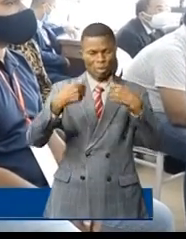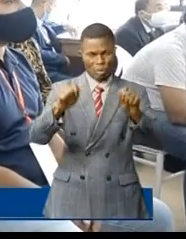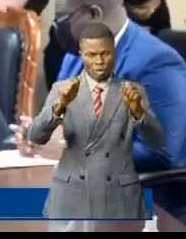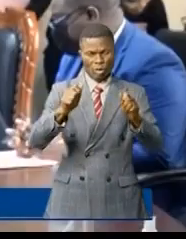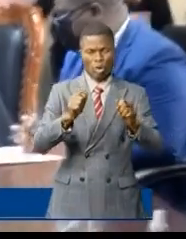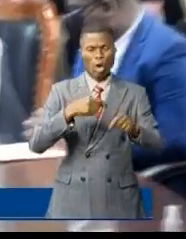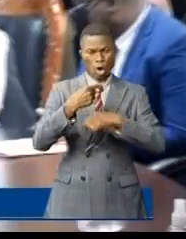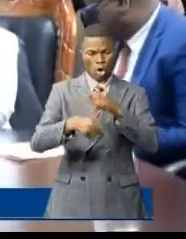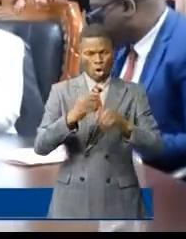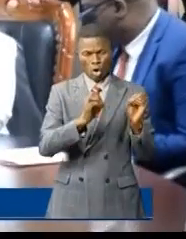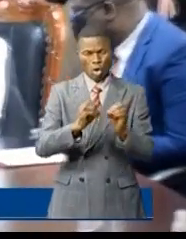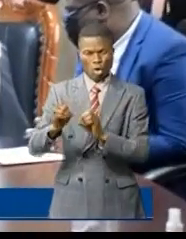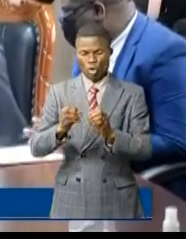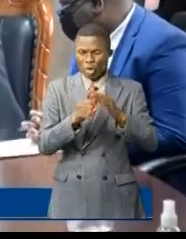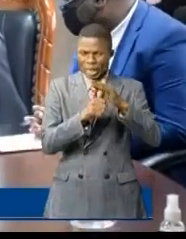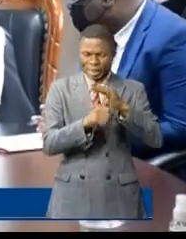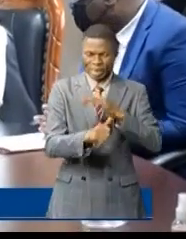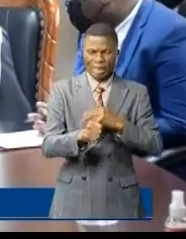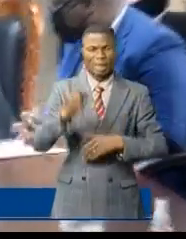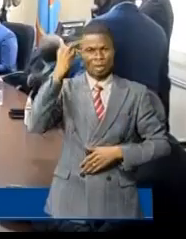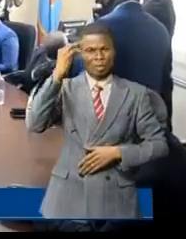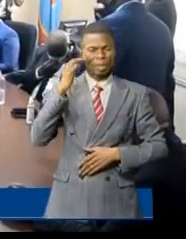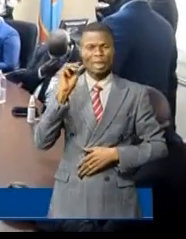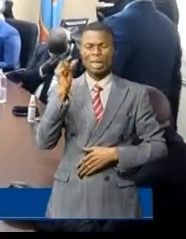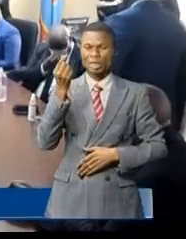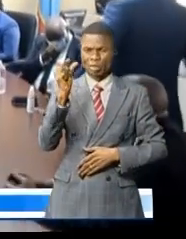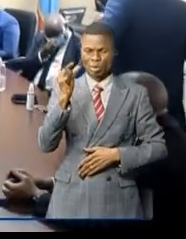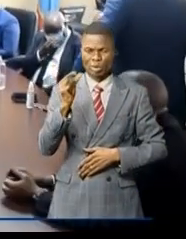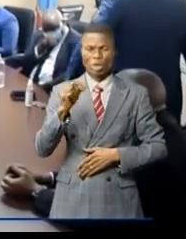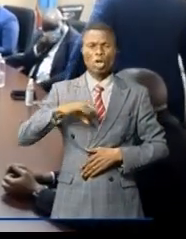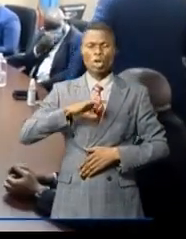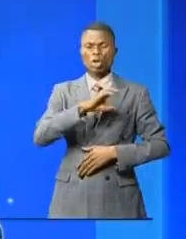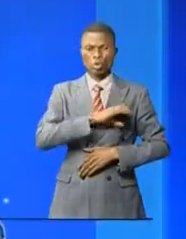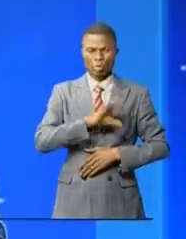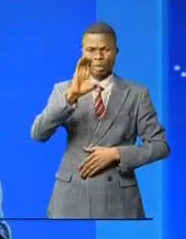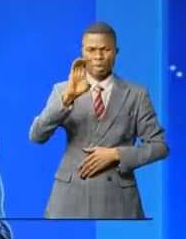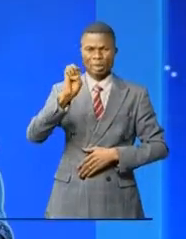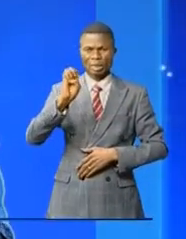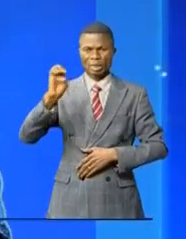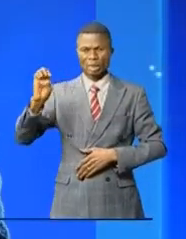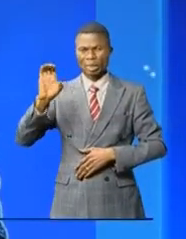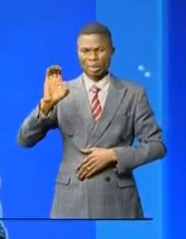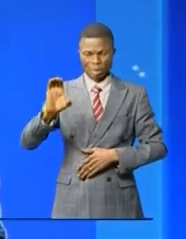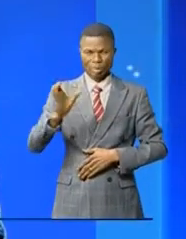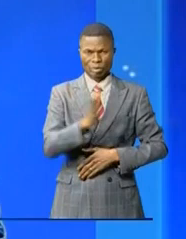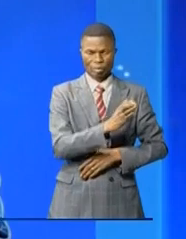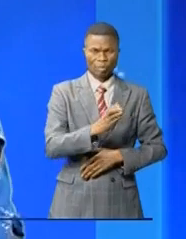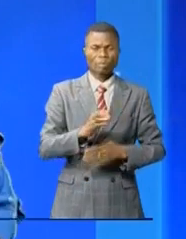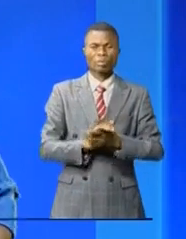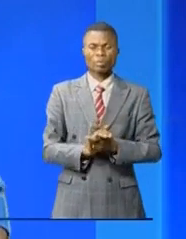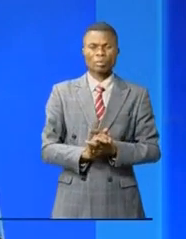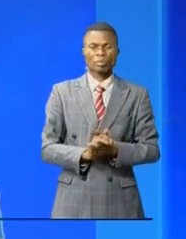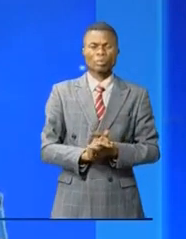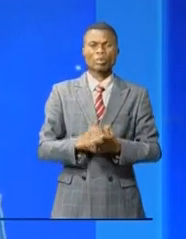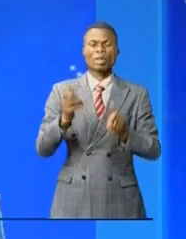été précédée par Henri Claude et la ministre de Mines et le comité de gestion du CEC. Quel est le traitement du